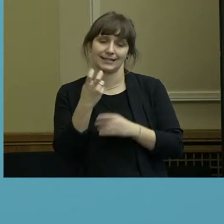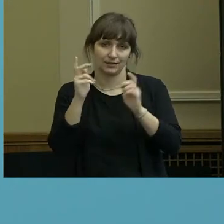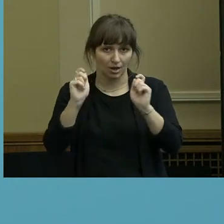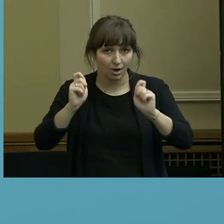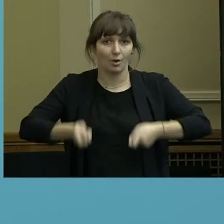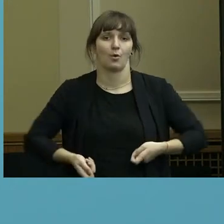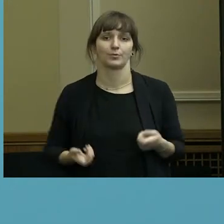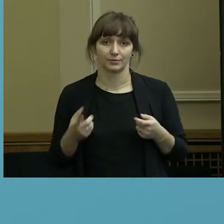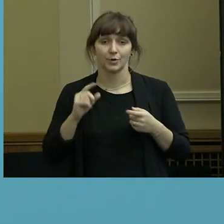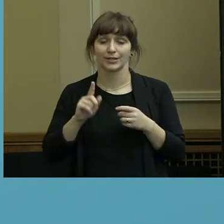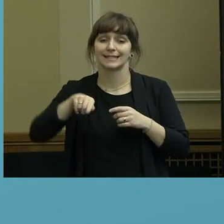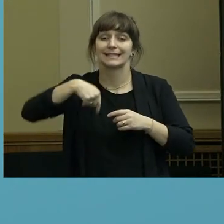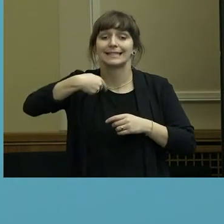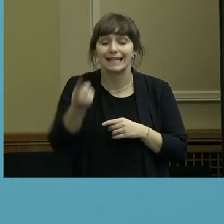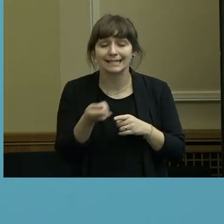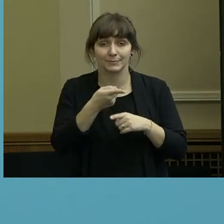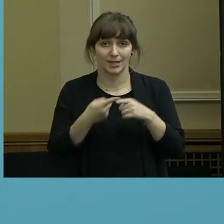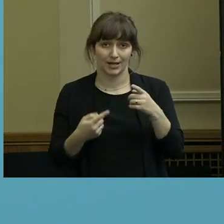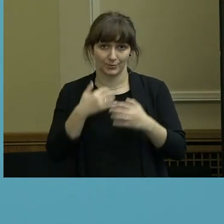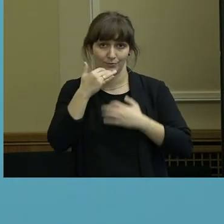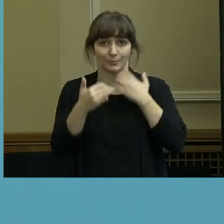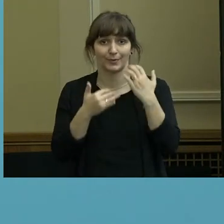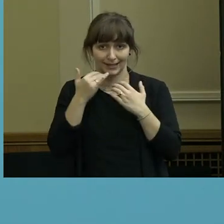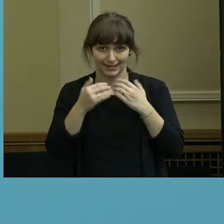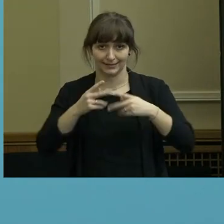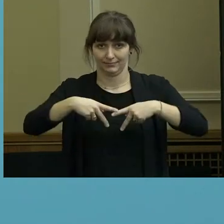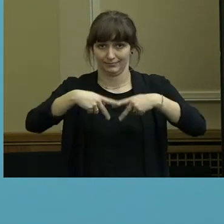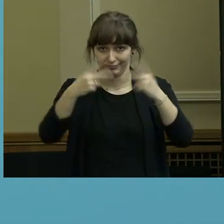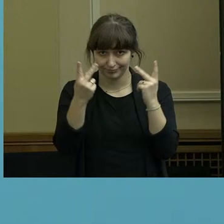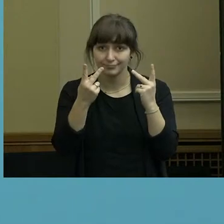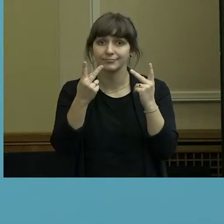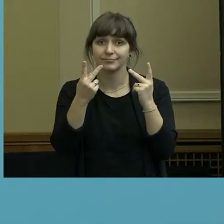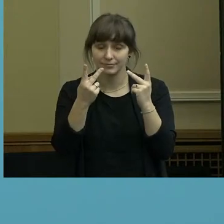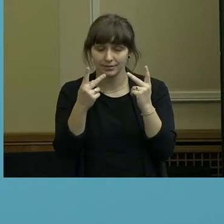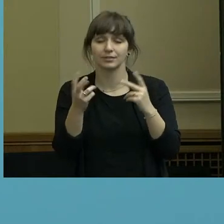nächste Beteiligungsbericht wird ohne das Stromnetz